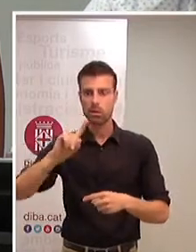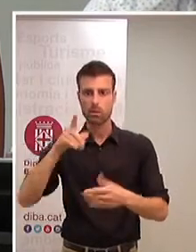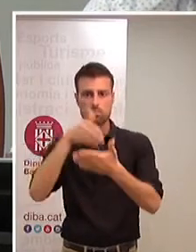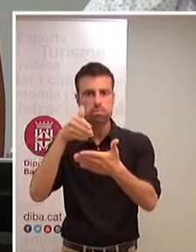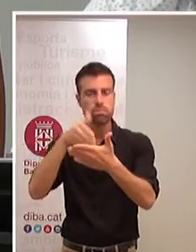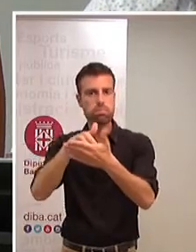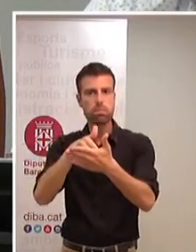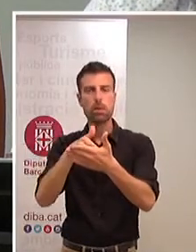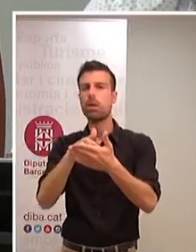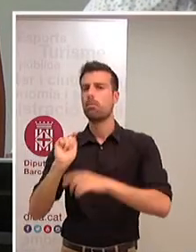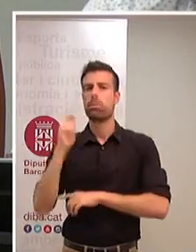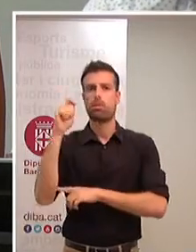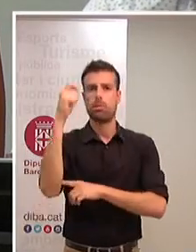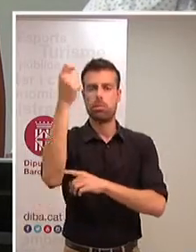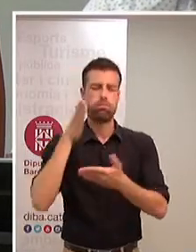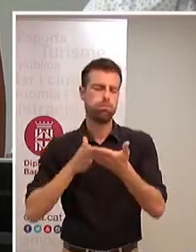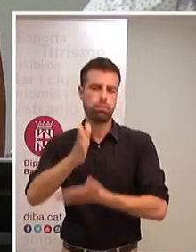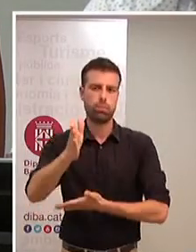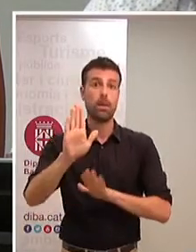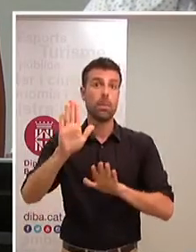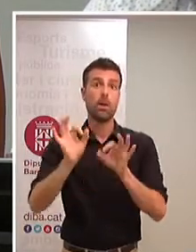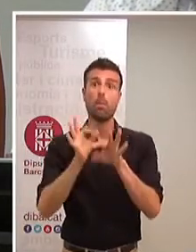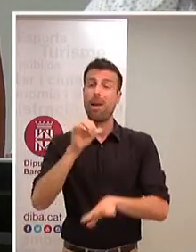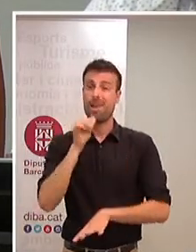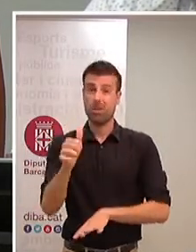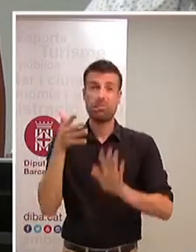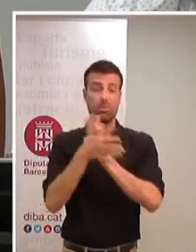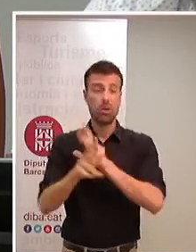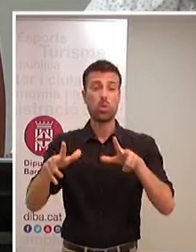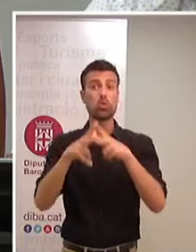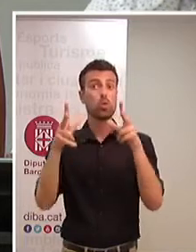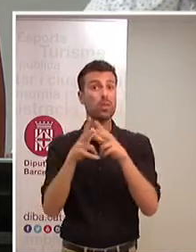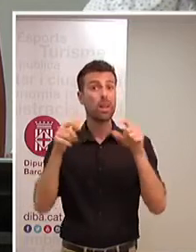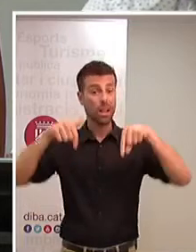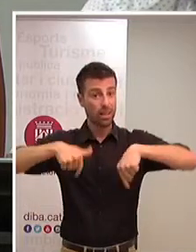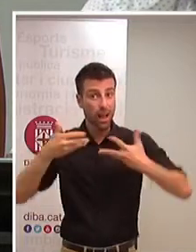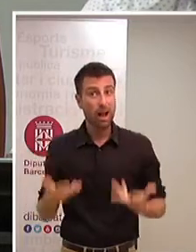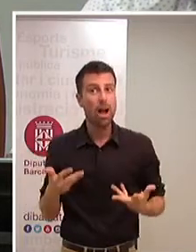intempèrie física però malauradament a les nostres societats ens costa molt